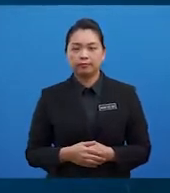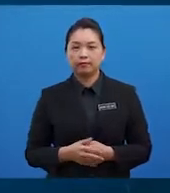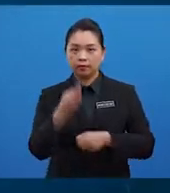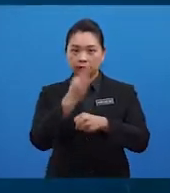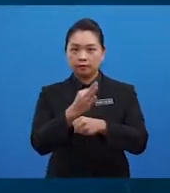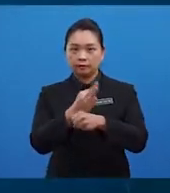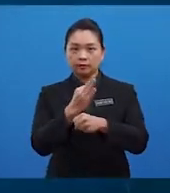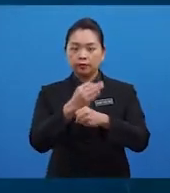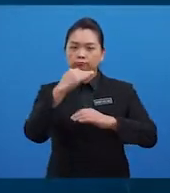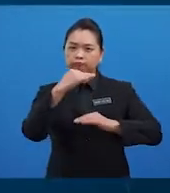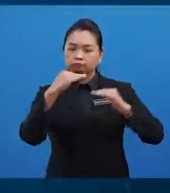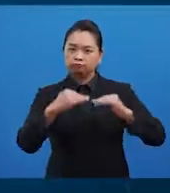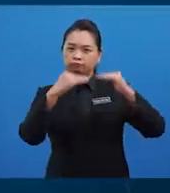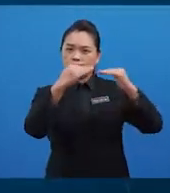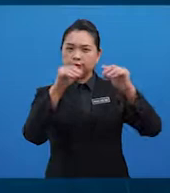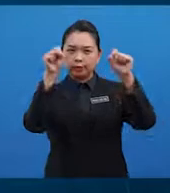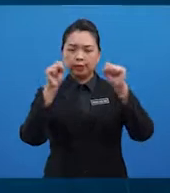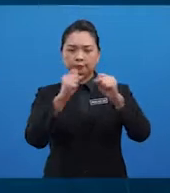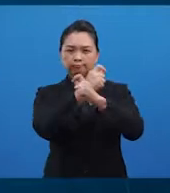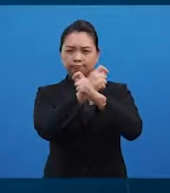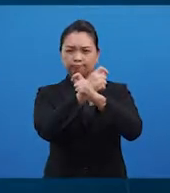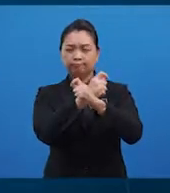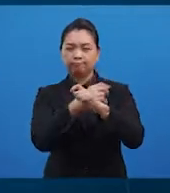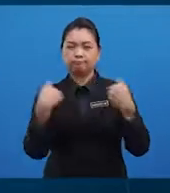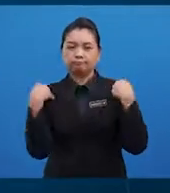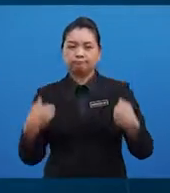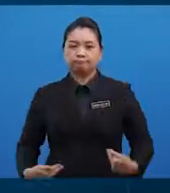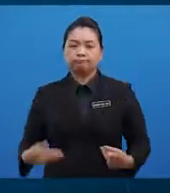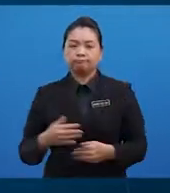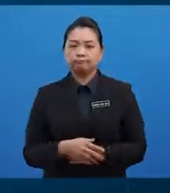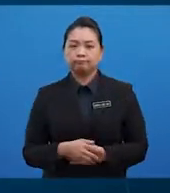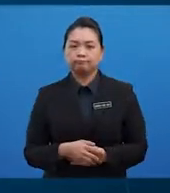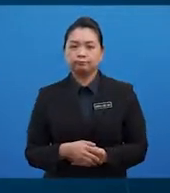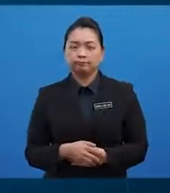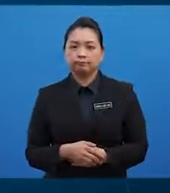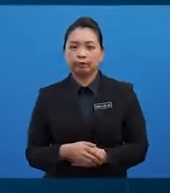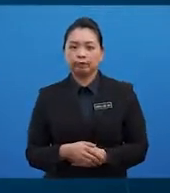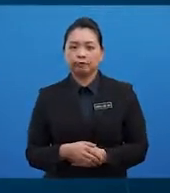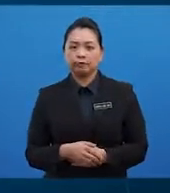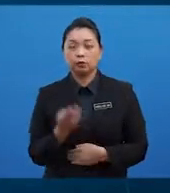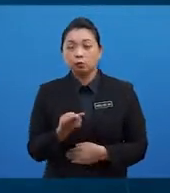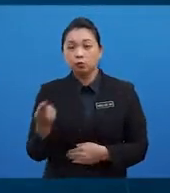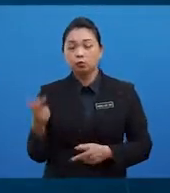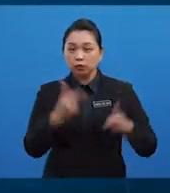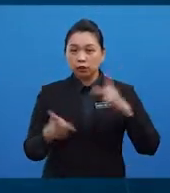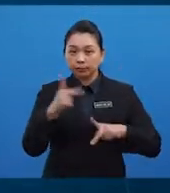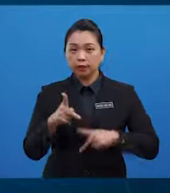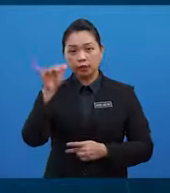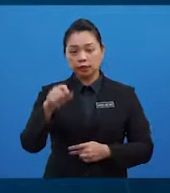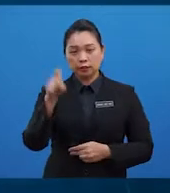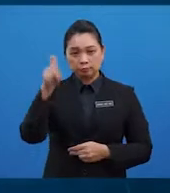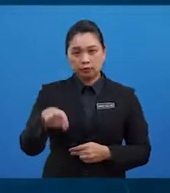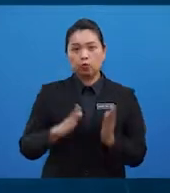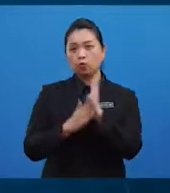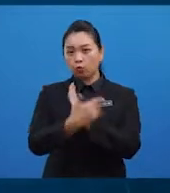sebagai meningkatkan sistem pertahanan badan. Mineral adalah unsur-unsur kimia yang diperlukan oleh